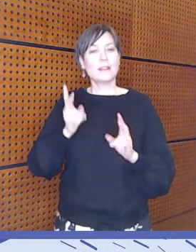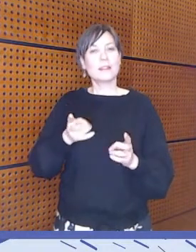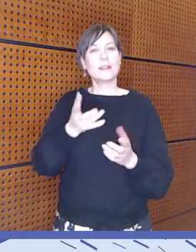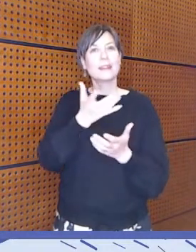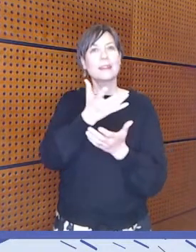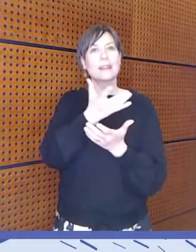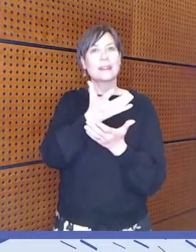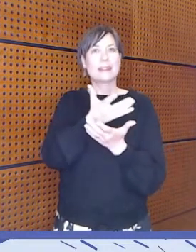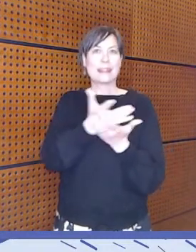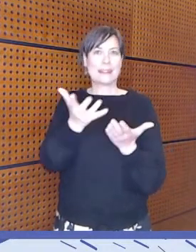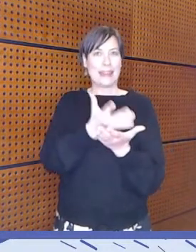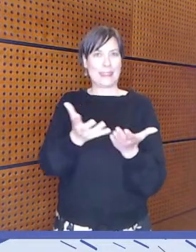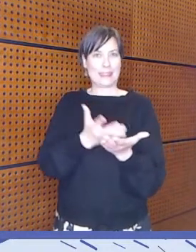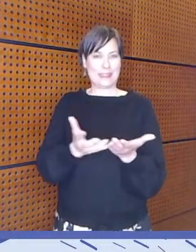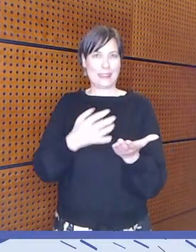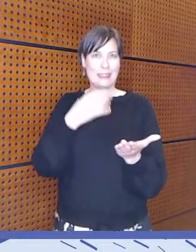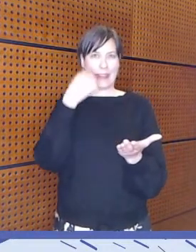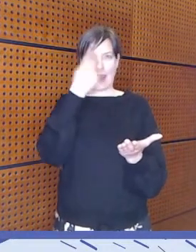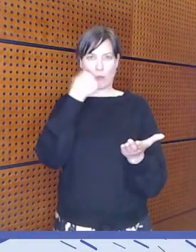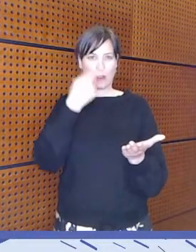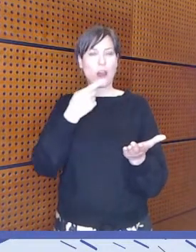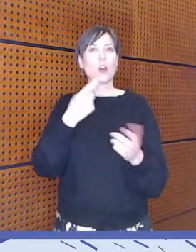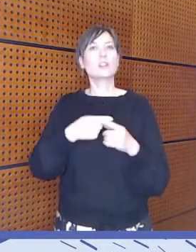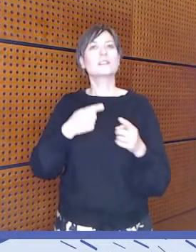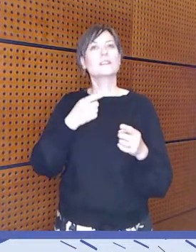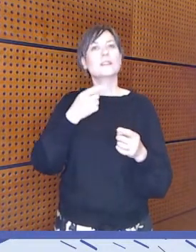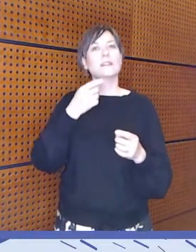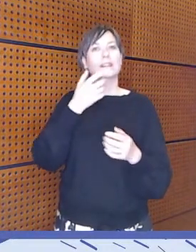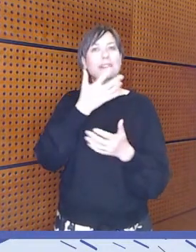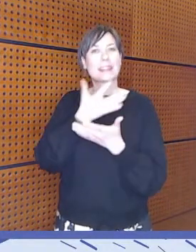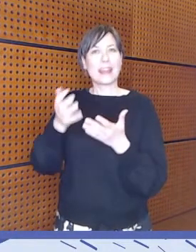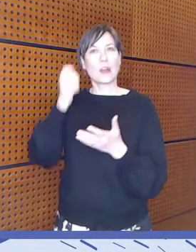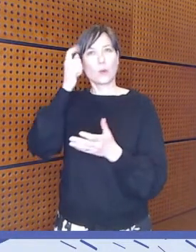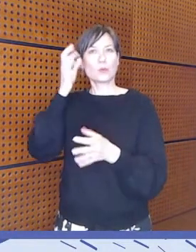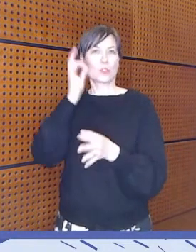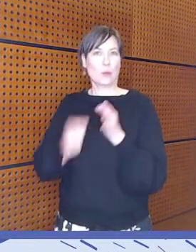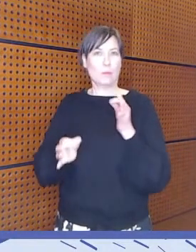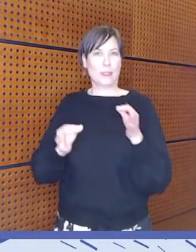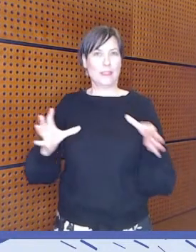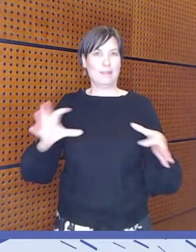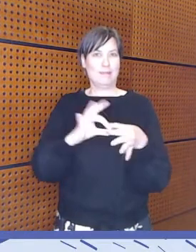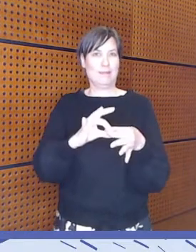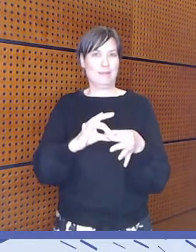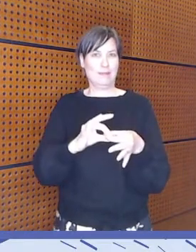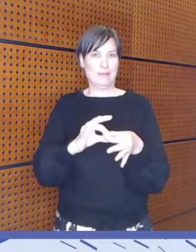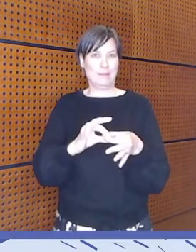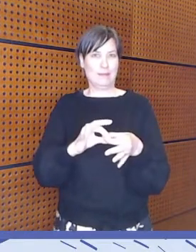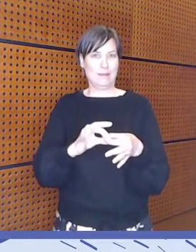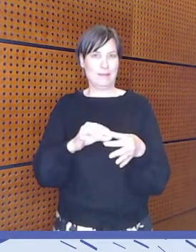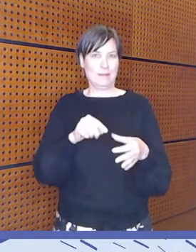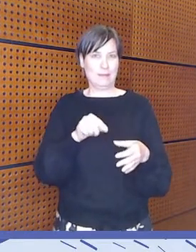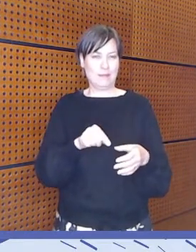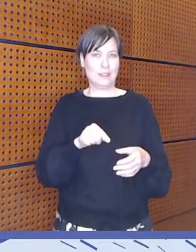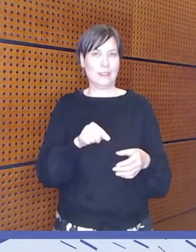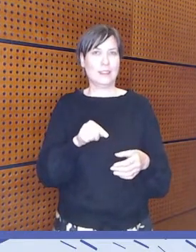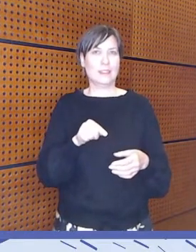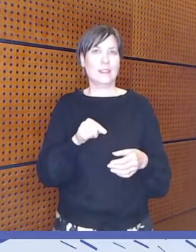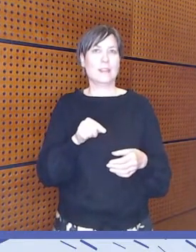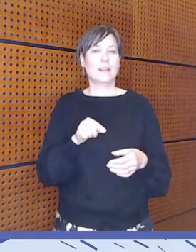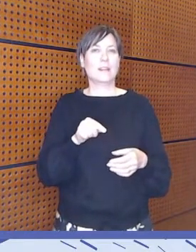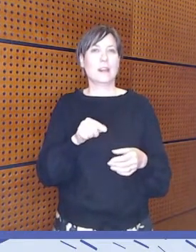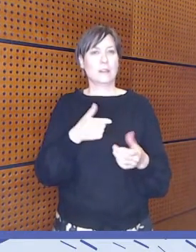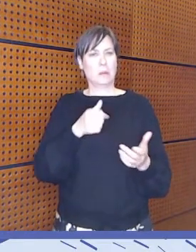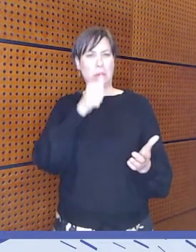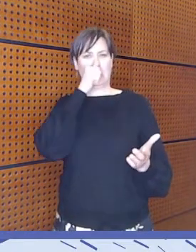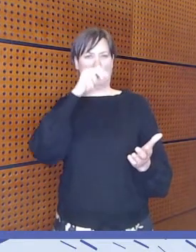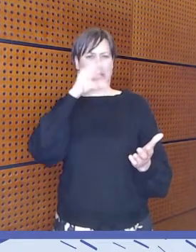kieli- ja kulttuuritietoinen. Tämä on ollut sellainen asia, missä ei saa jäädä tulkinnan varaa, koska se voi